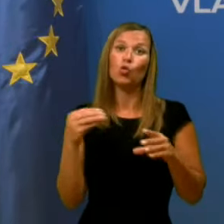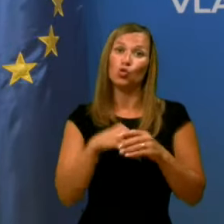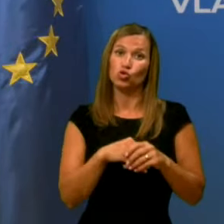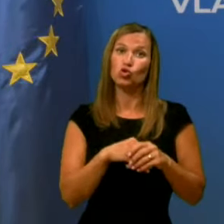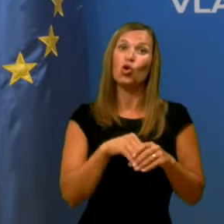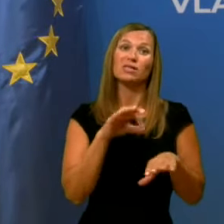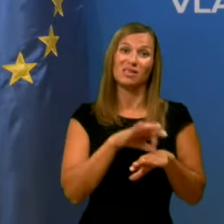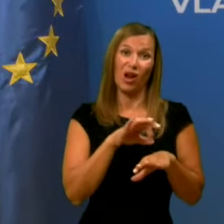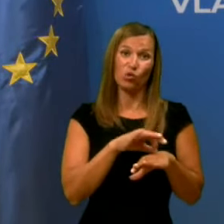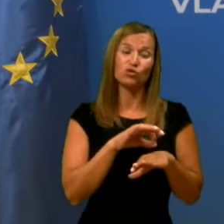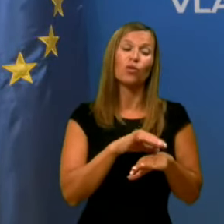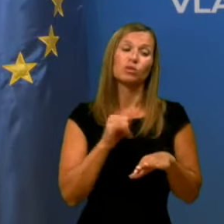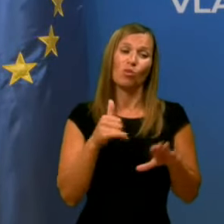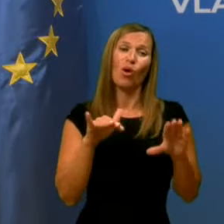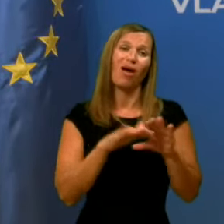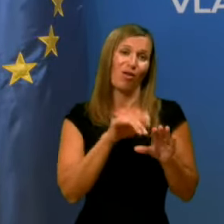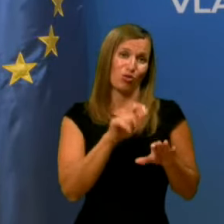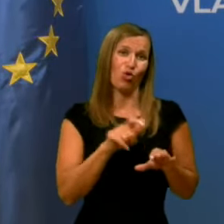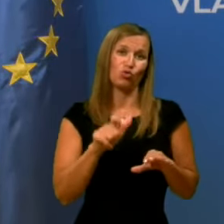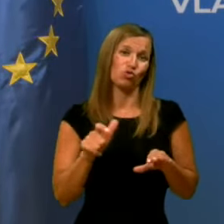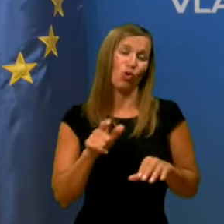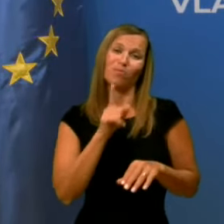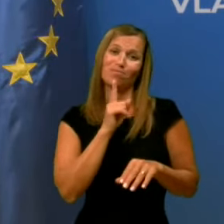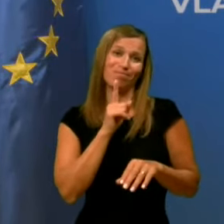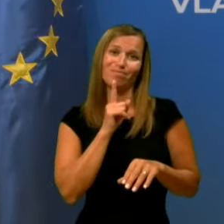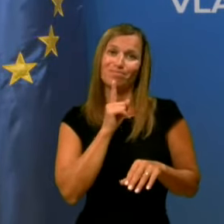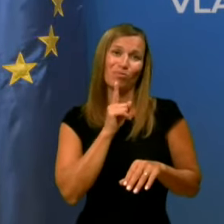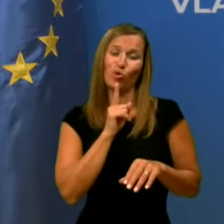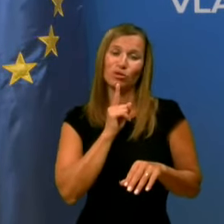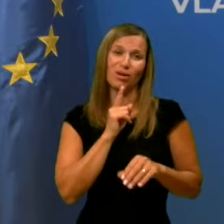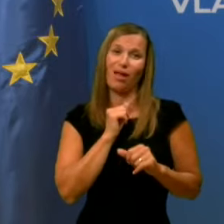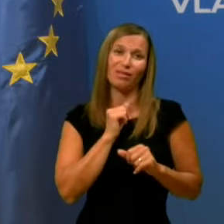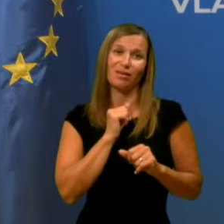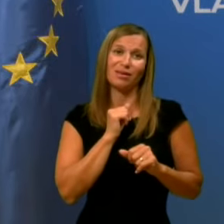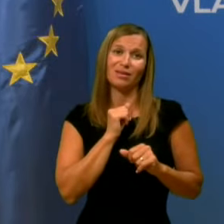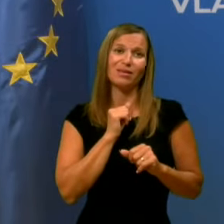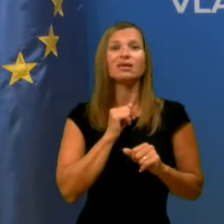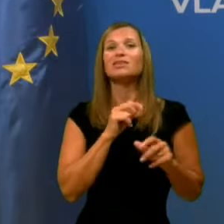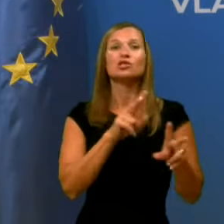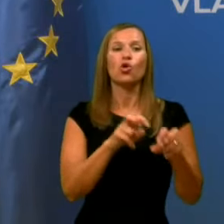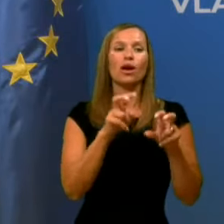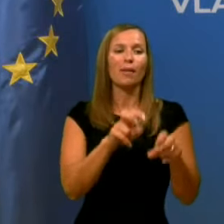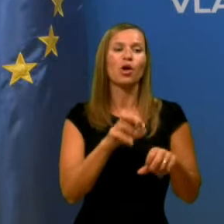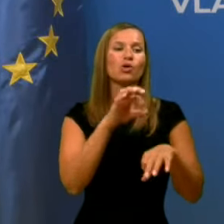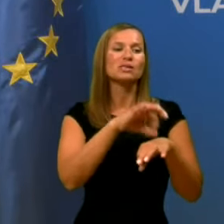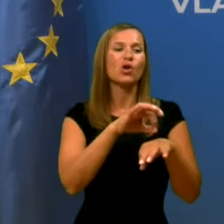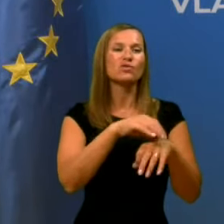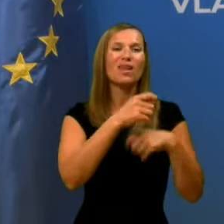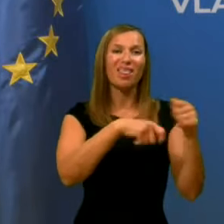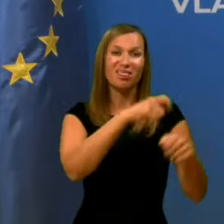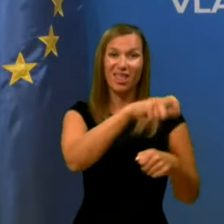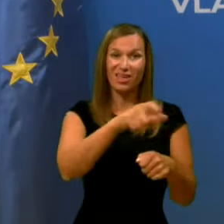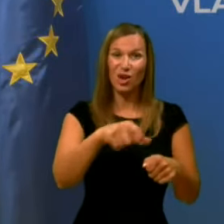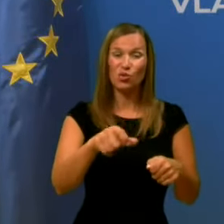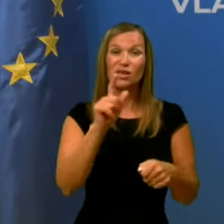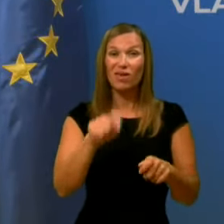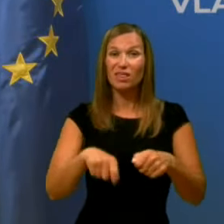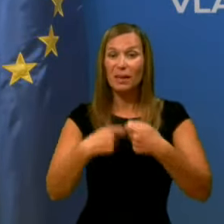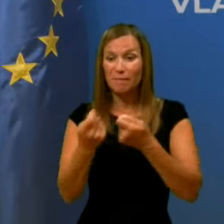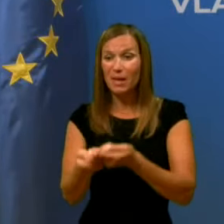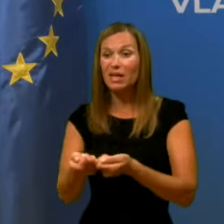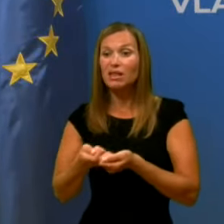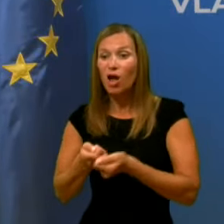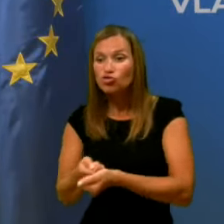smo kadrovsko podhranjeni. Da se je izlorabljalo zdravstvene delavce v namene, da čistijo,